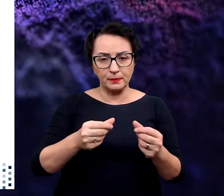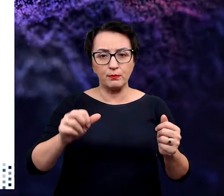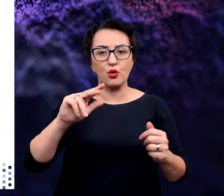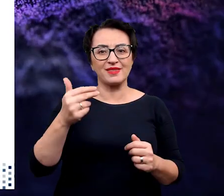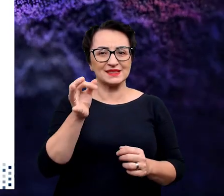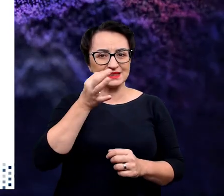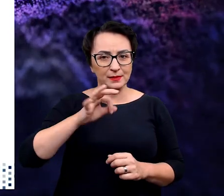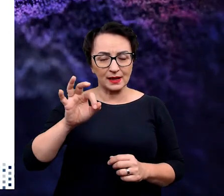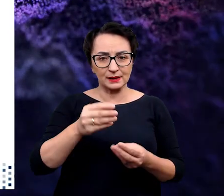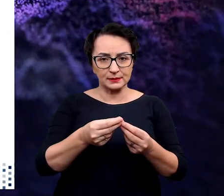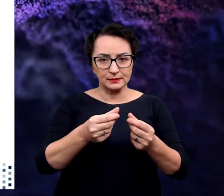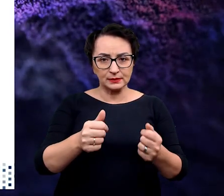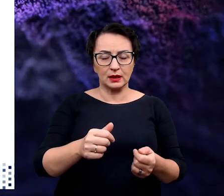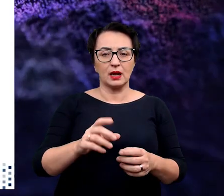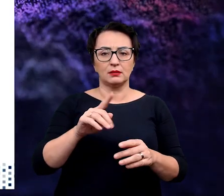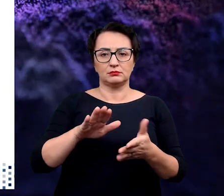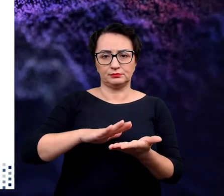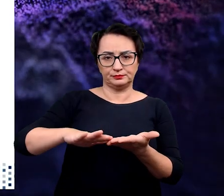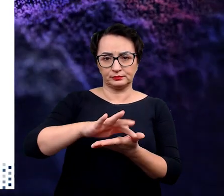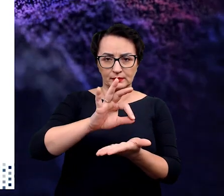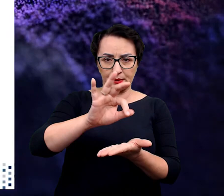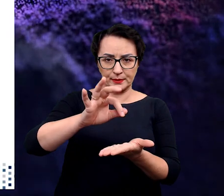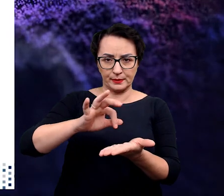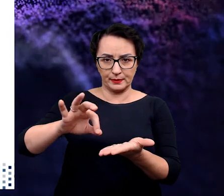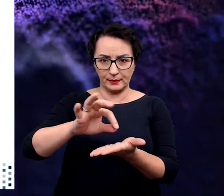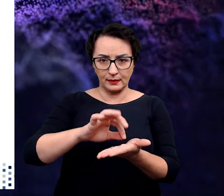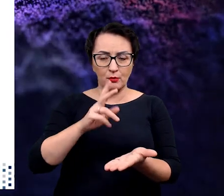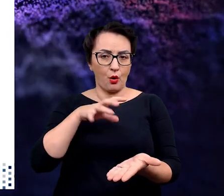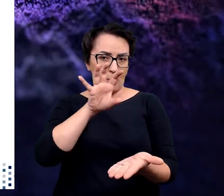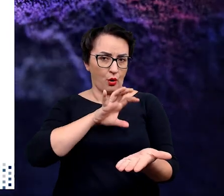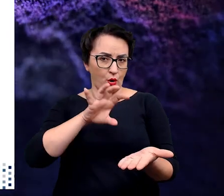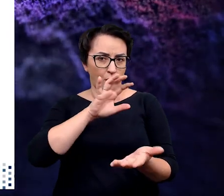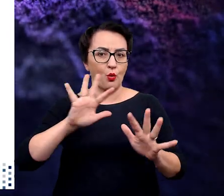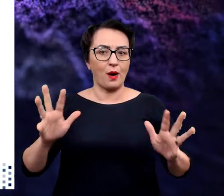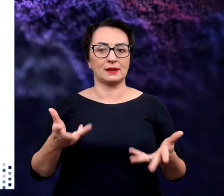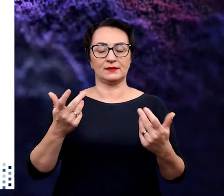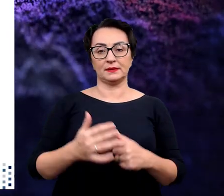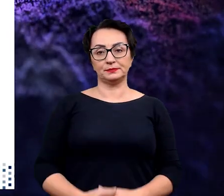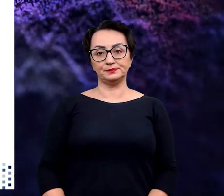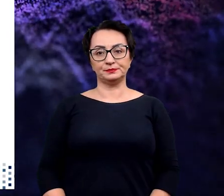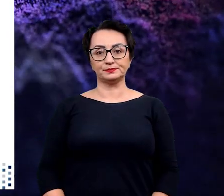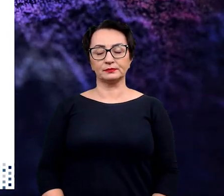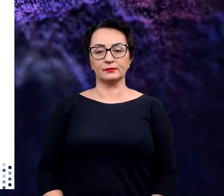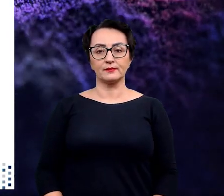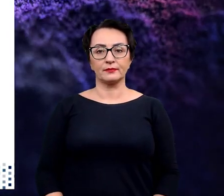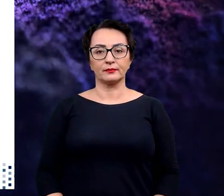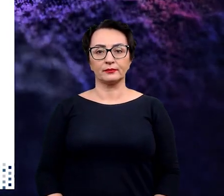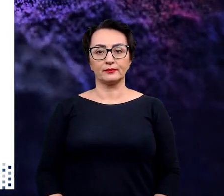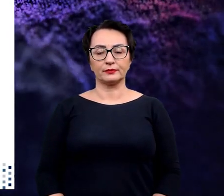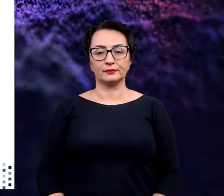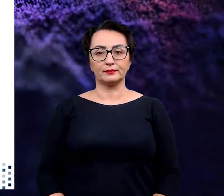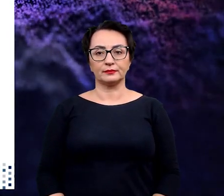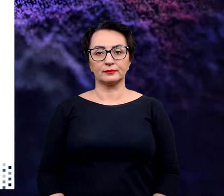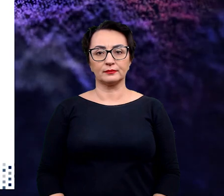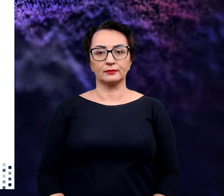rozpuszcza się je w takim specjalnym płynie i wysiewa na szalkę, po to, żeby łatwiej było go zaobserwować, łatwiej